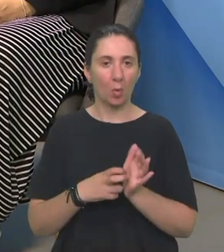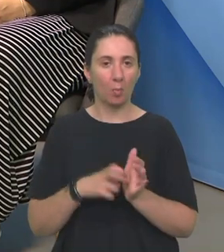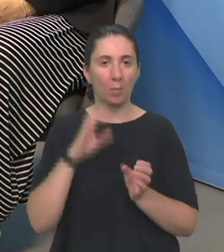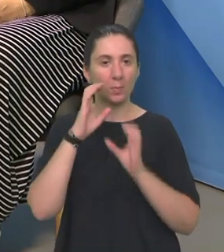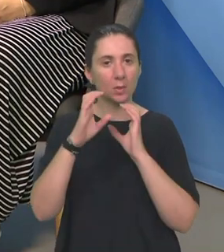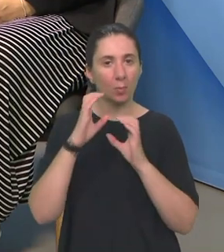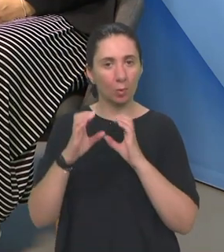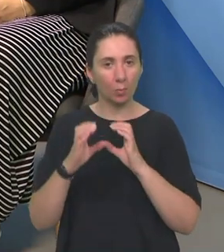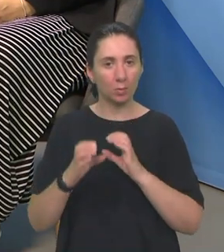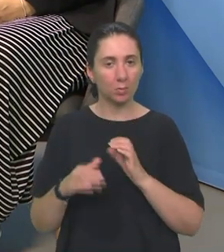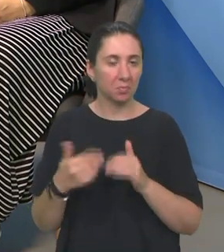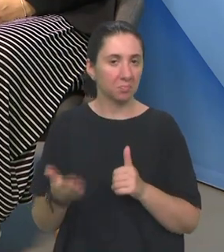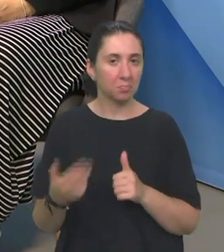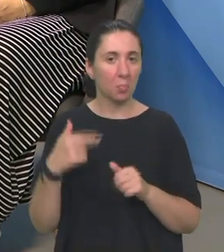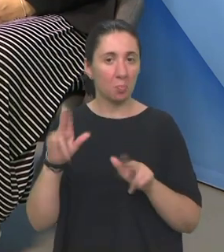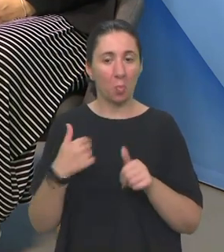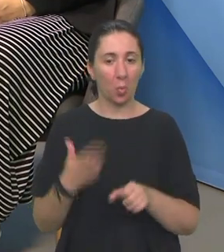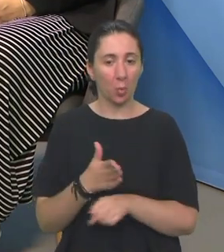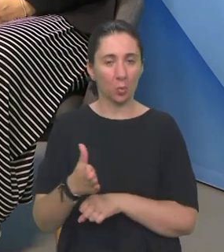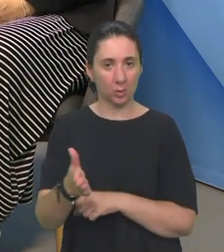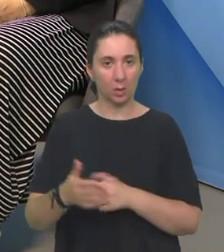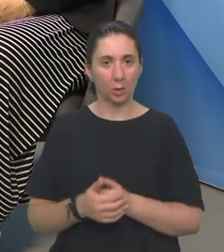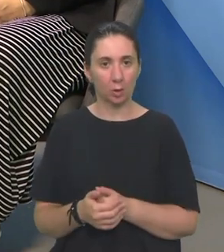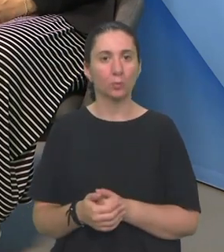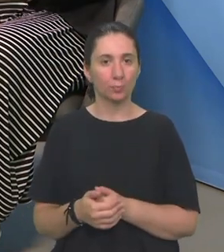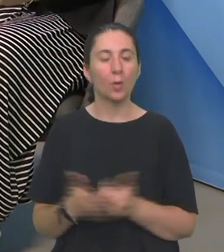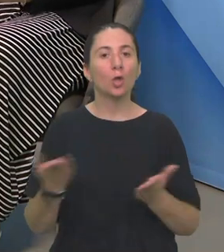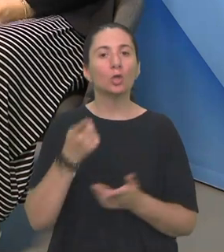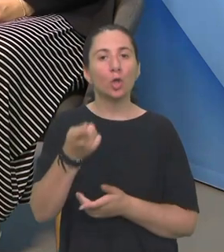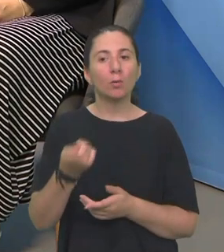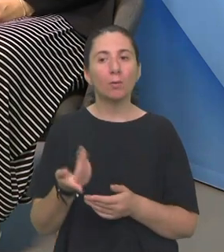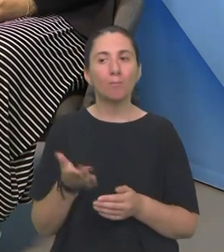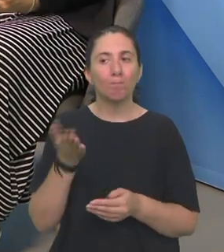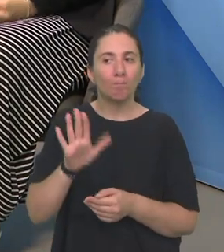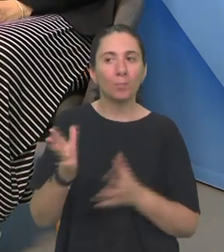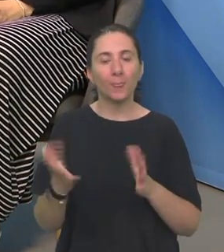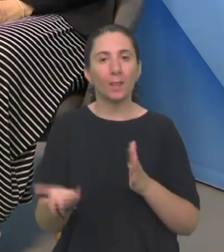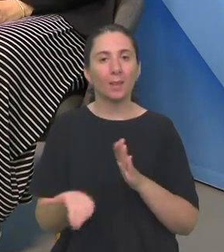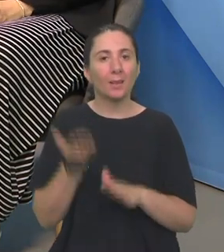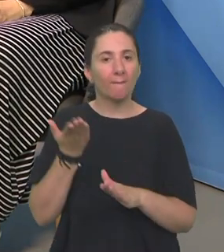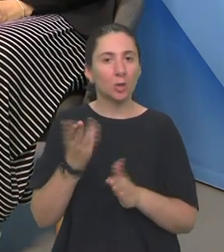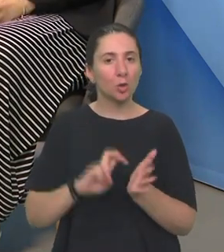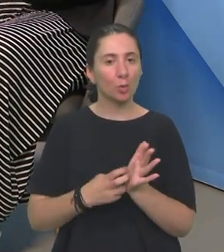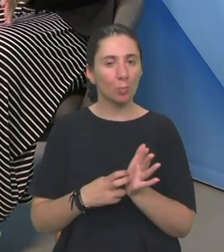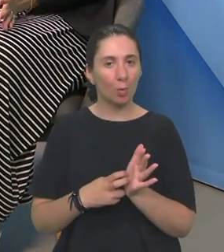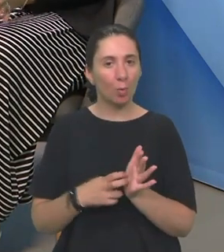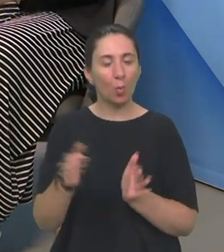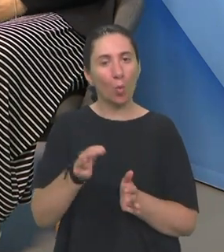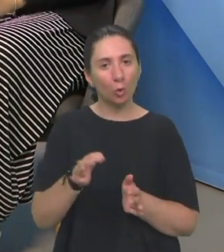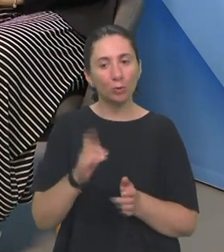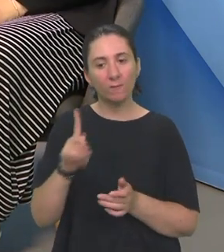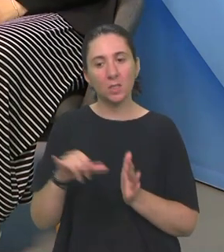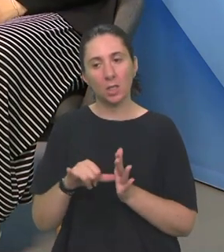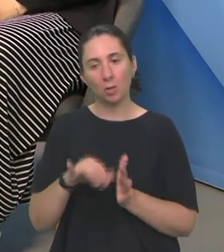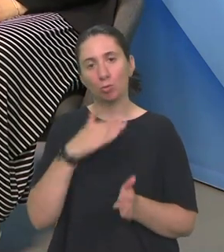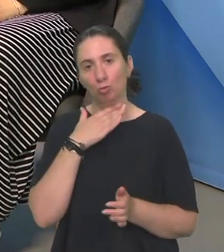komunikacijom Tako da se mogu snaći Što ti je predstavljalo Možda najveće probleme u osnovnoj i